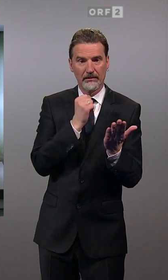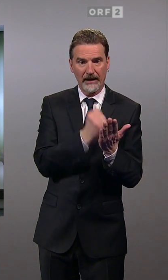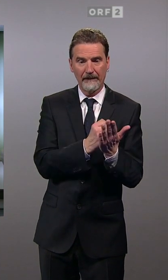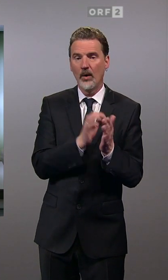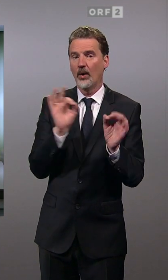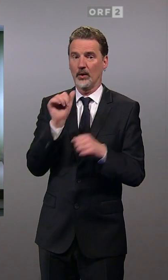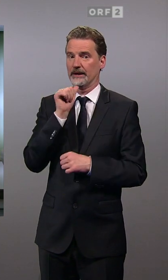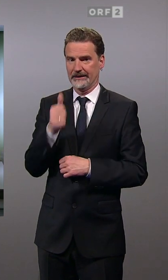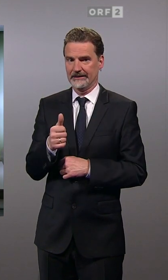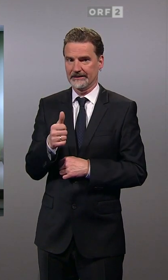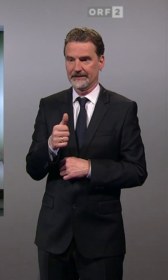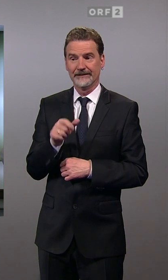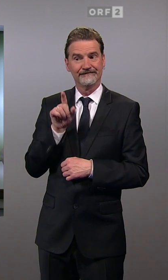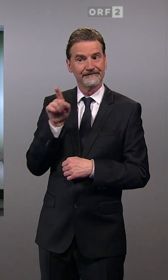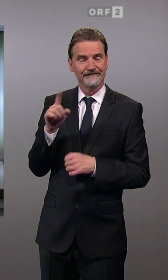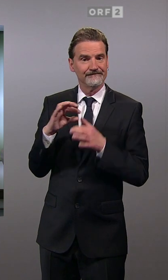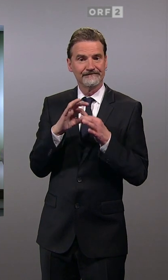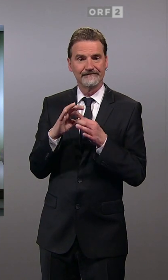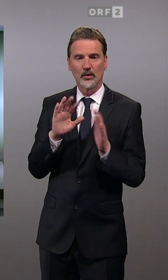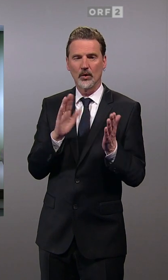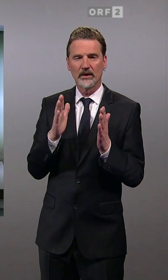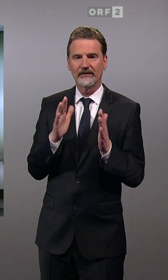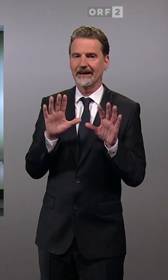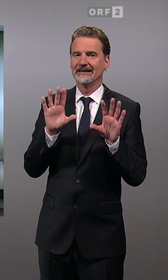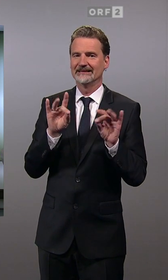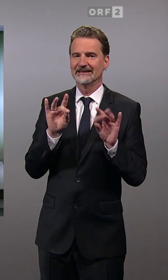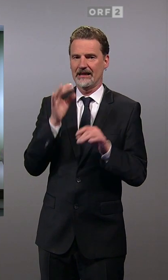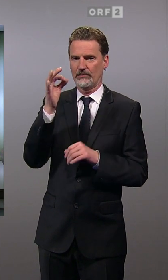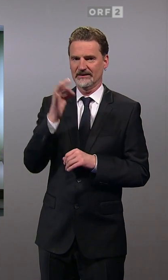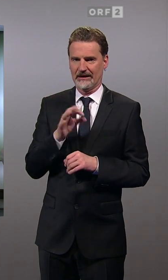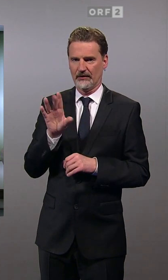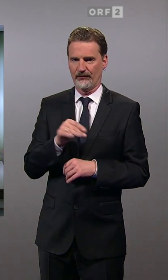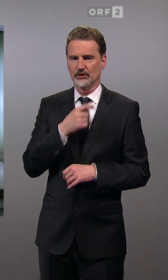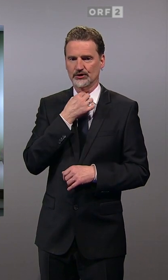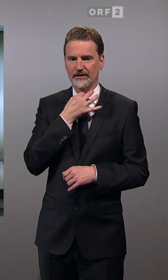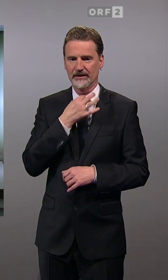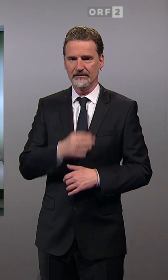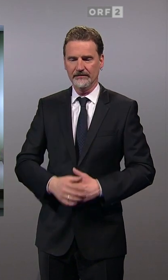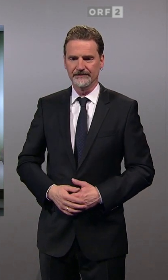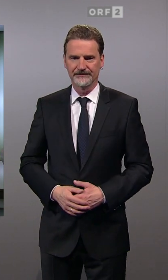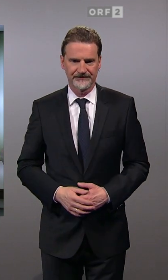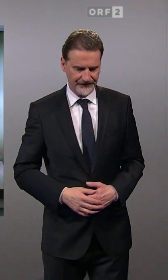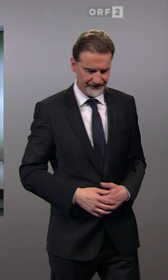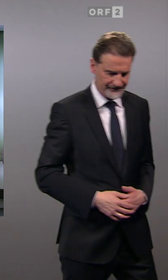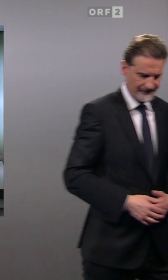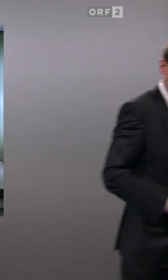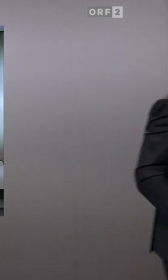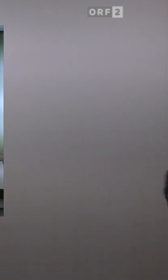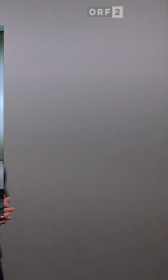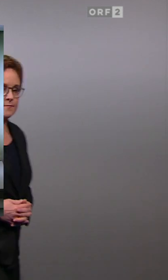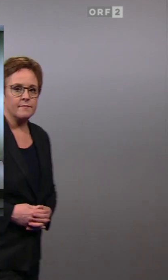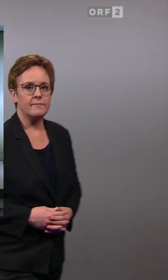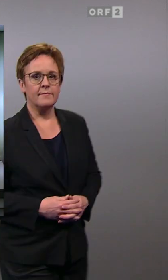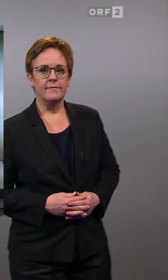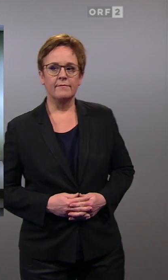oder nicht. Das liegt bei in etwa 10 Prozent der Stimmen, dass man da hineinkommt. Schauen wir uns an, was das jetzt konkret für die Ausgangslage in